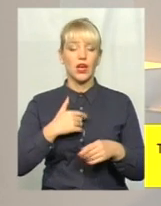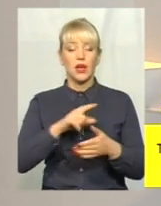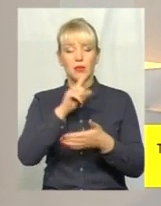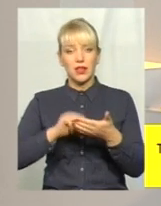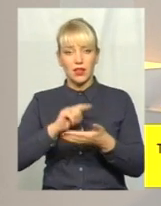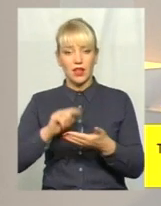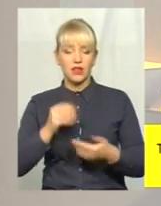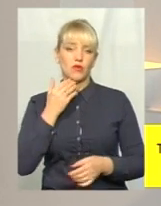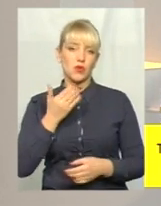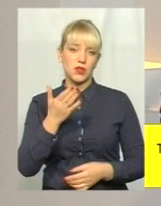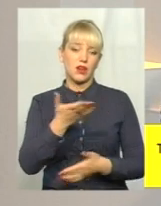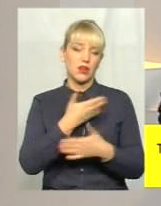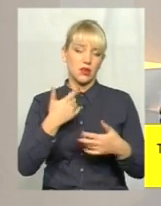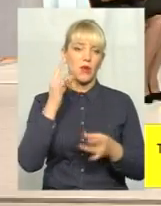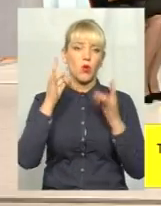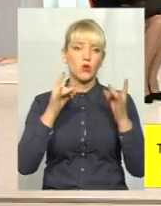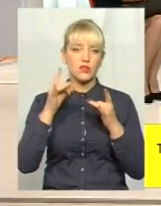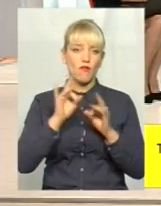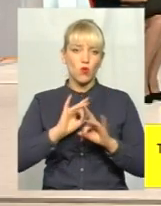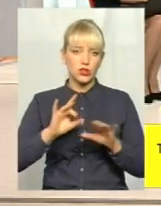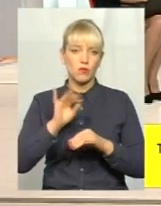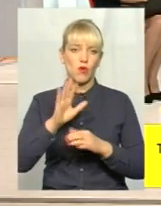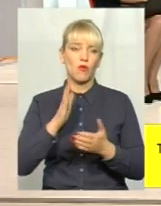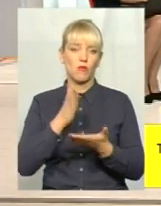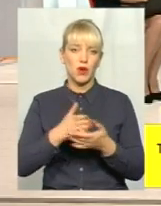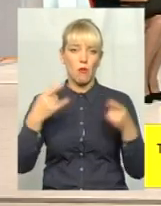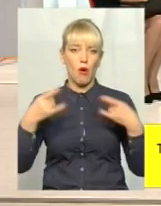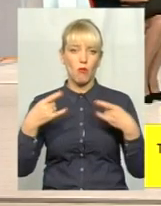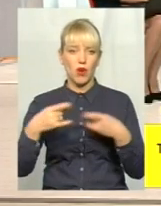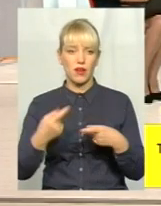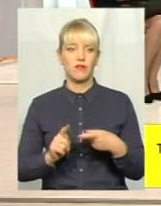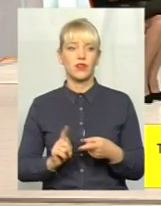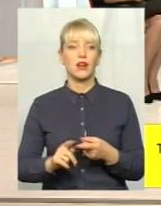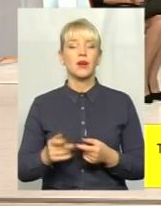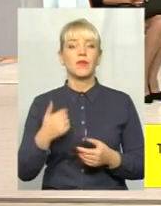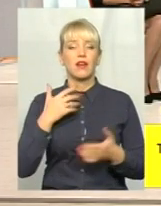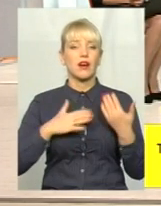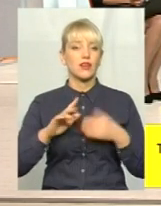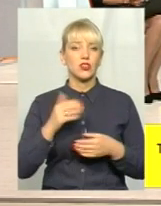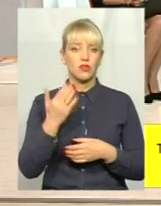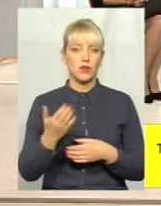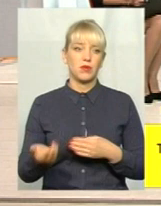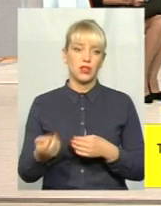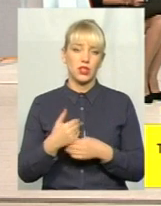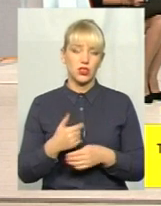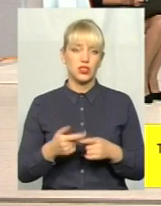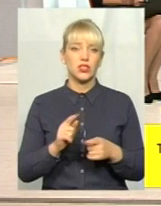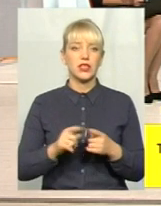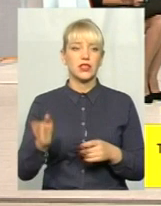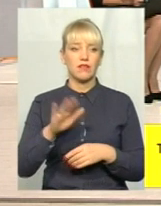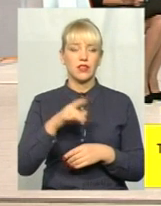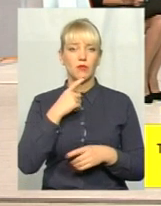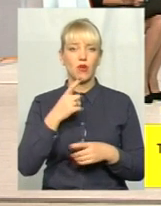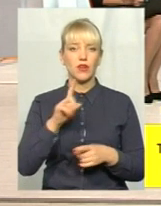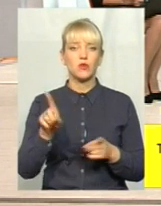озвучимо їх у прямому ефірі. Отож, шановні, рада, що ви сьогодні до нас прийшли. І давайте спочатку поговоримо про те, чому ж все ж таки на